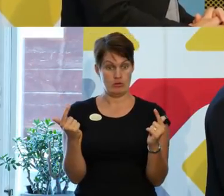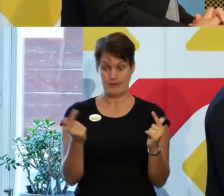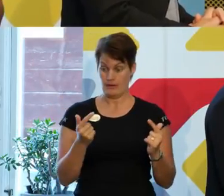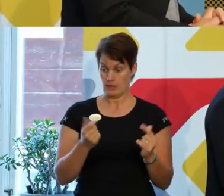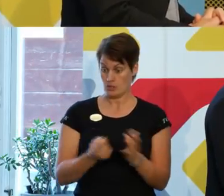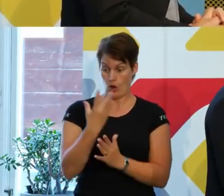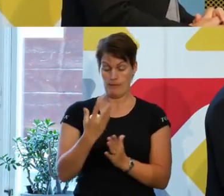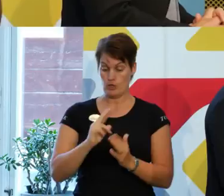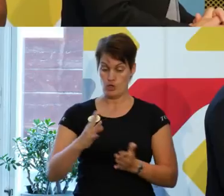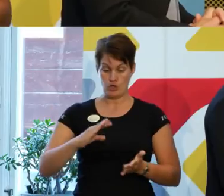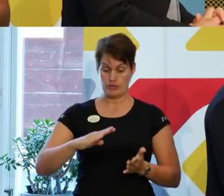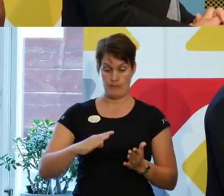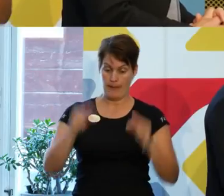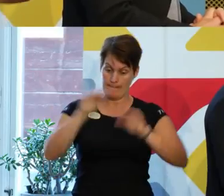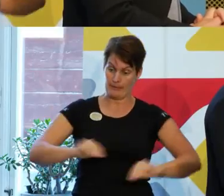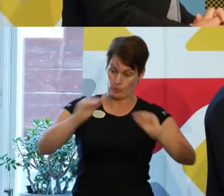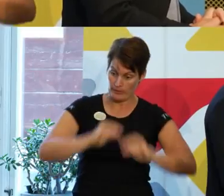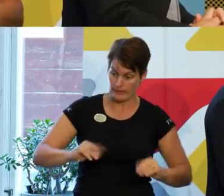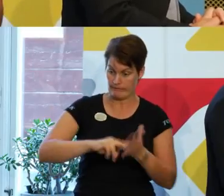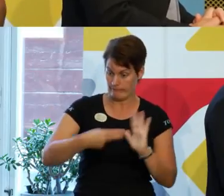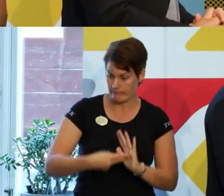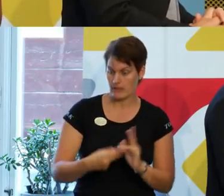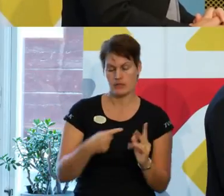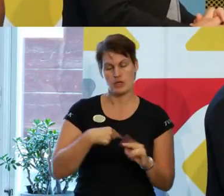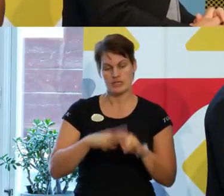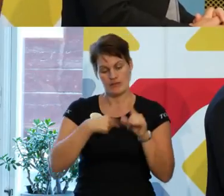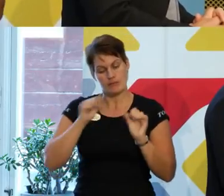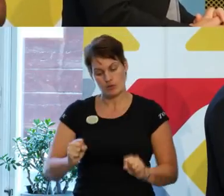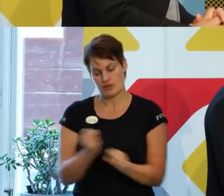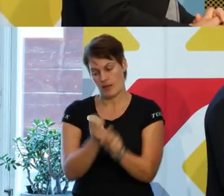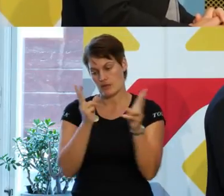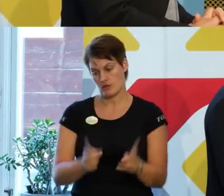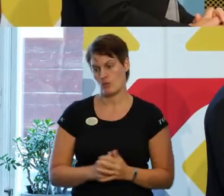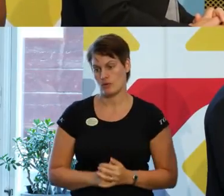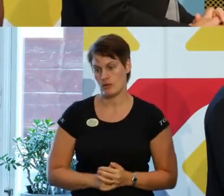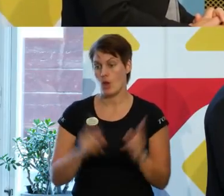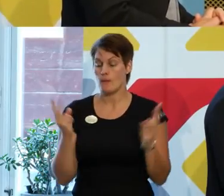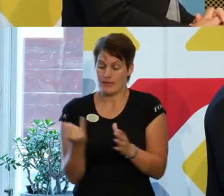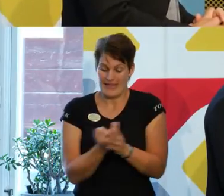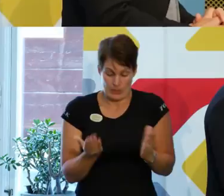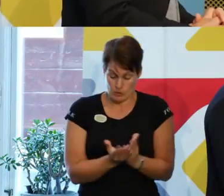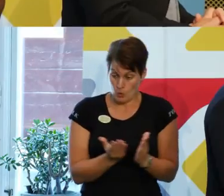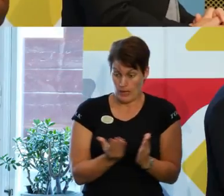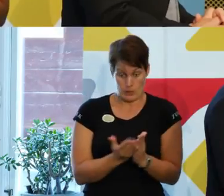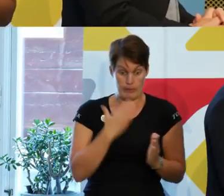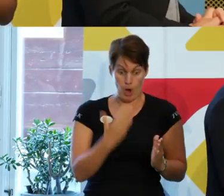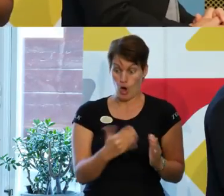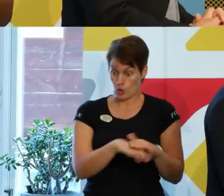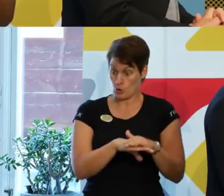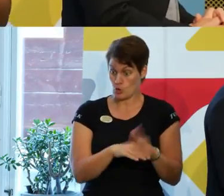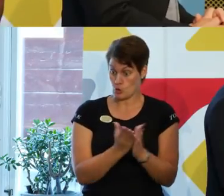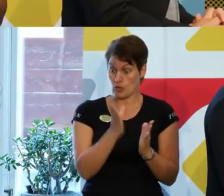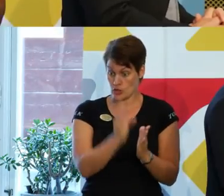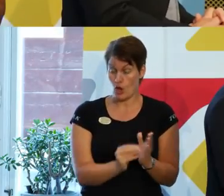metodik liksom att jobba med det. Och det är så jag tänker att man måste arbeta. Både inom skola. Skola är ju bra plattform att